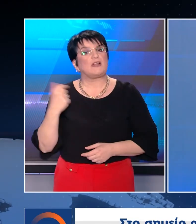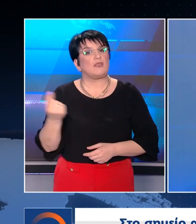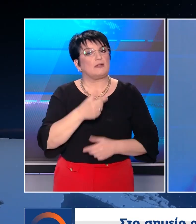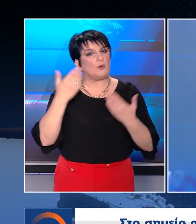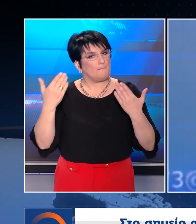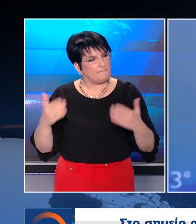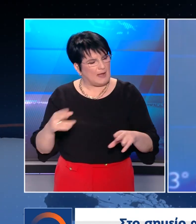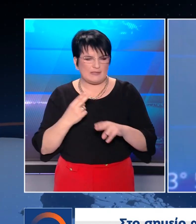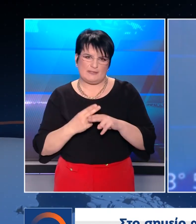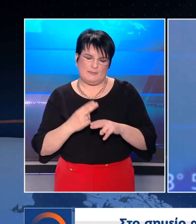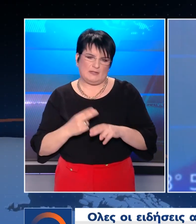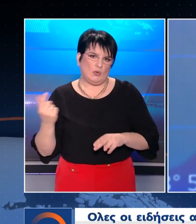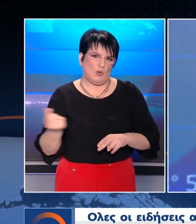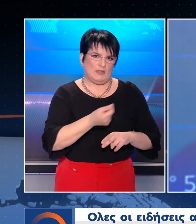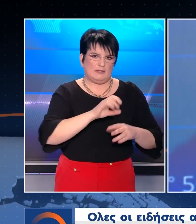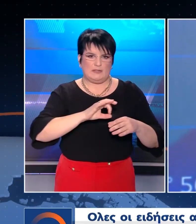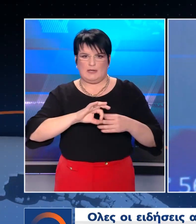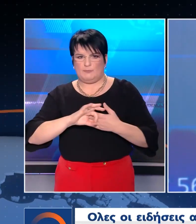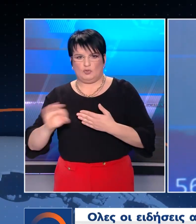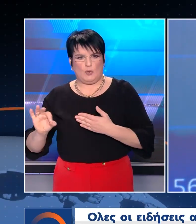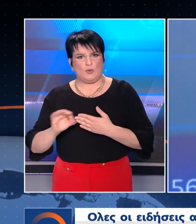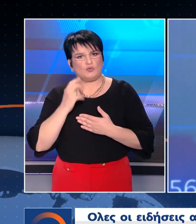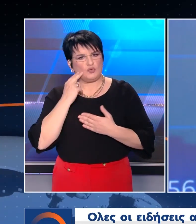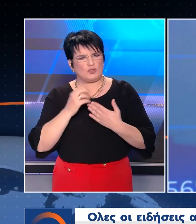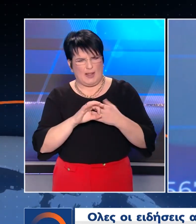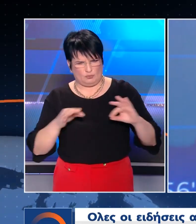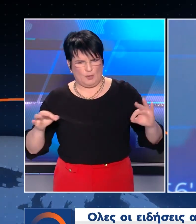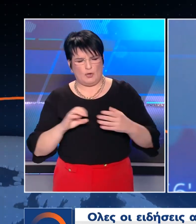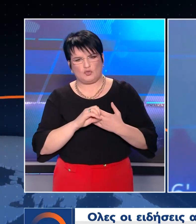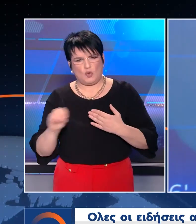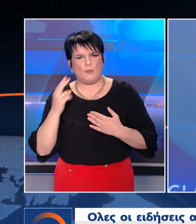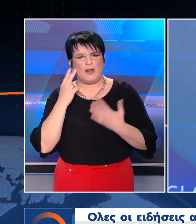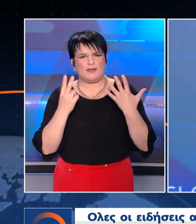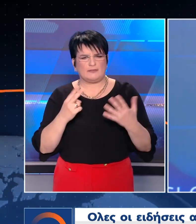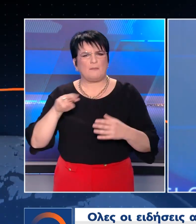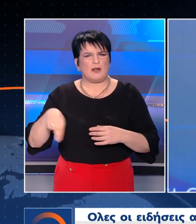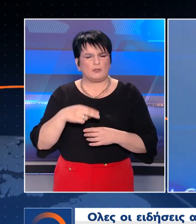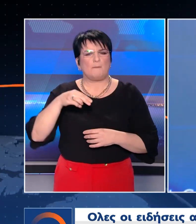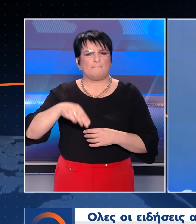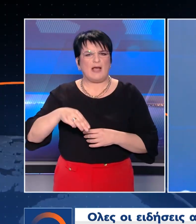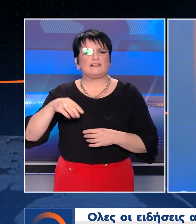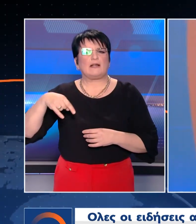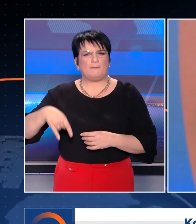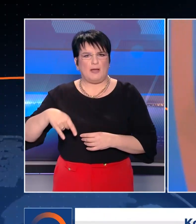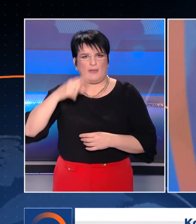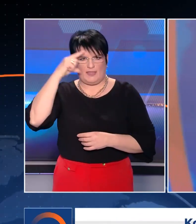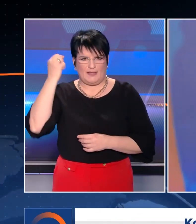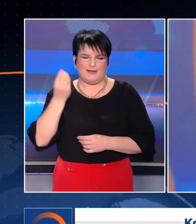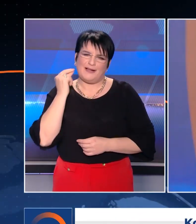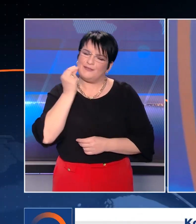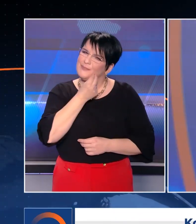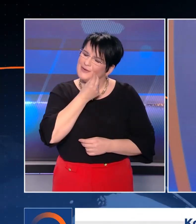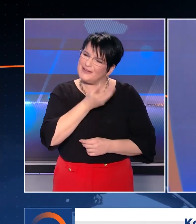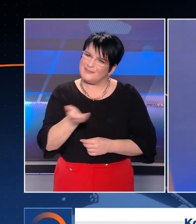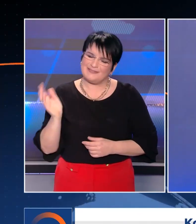δηλείο μας κυρίες και κύριοι ολοκληρώθηκε όλες οι ειδήσεις αναλυτικά στο κεντρικό δελτίο ειδήσεων του Open στις 7 παρατέταρτο με τη Ματίνα Παπαδέα. Καλό